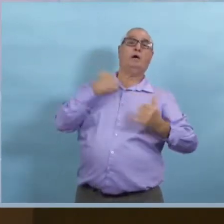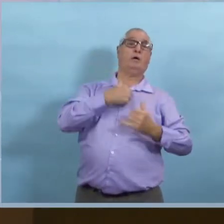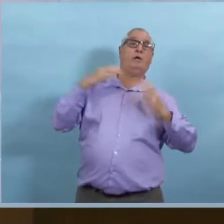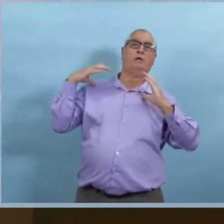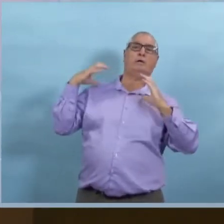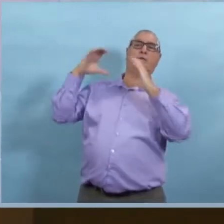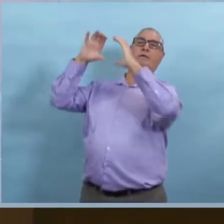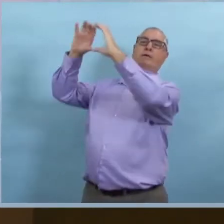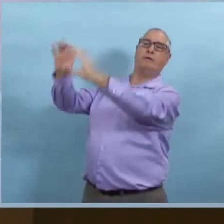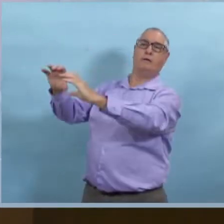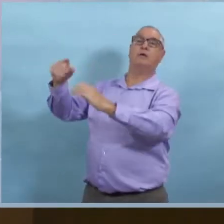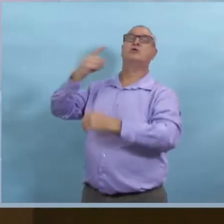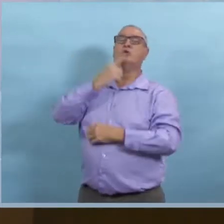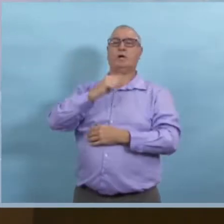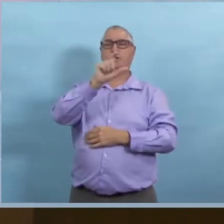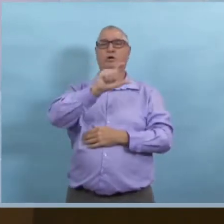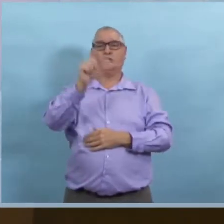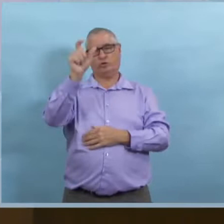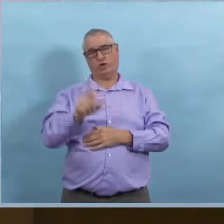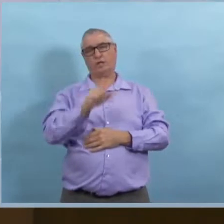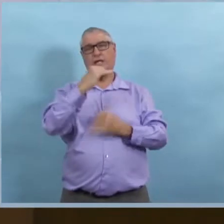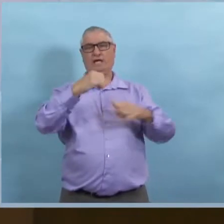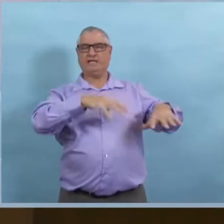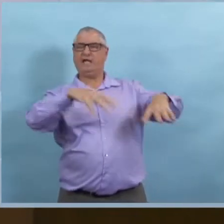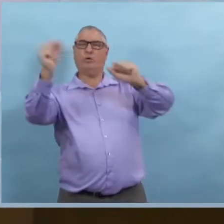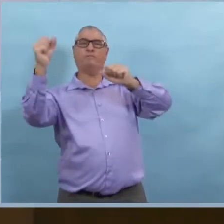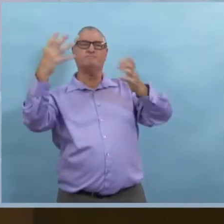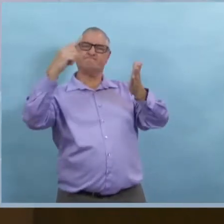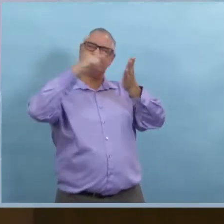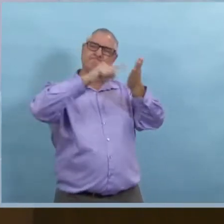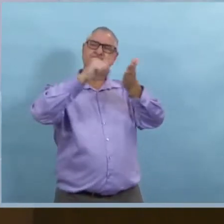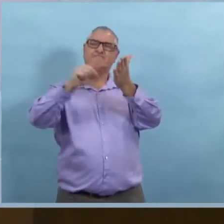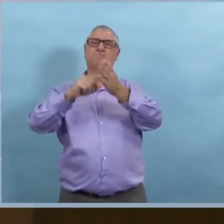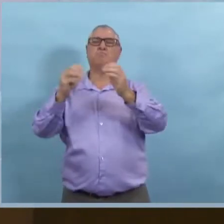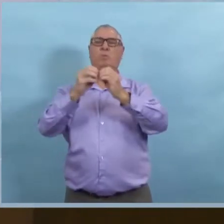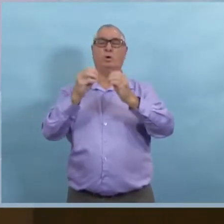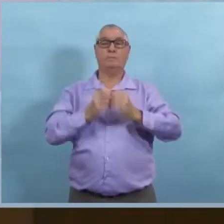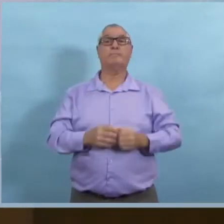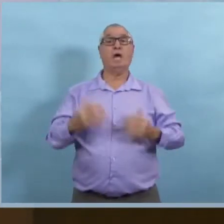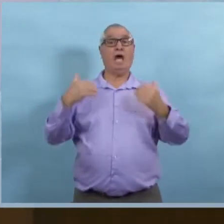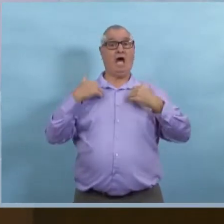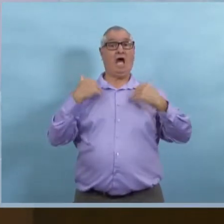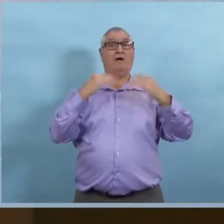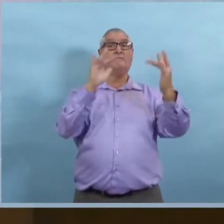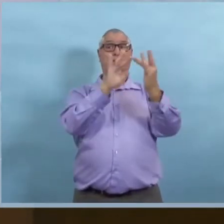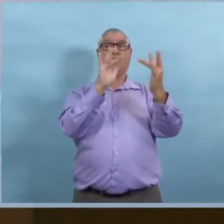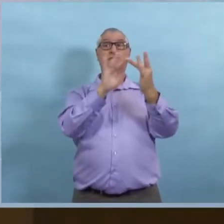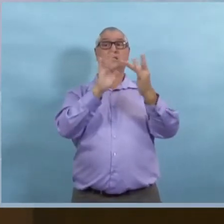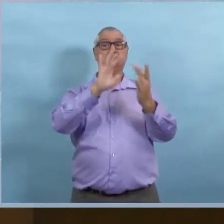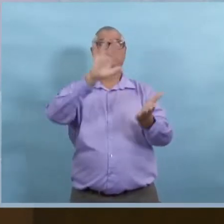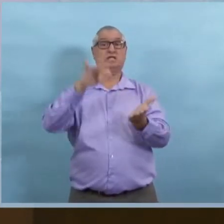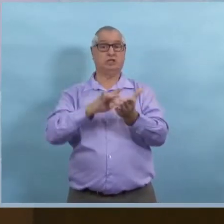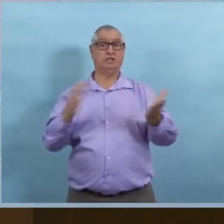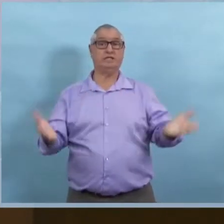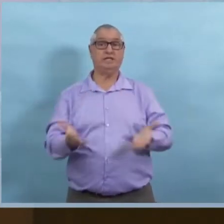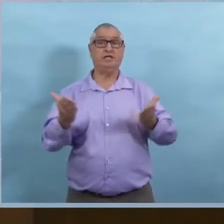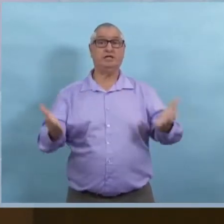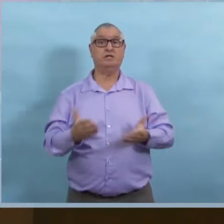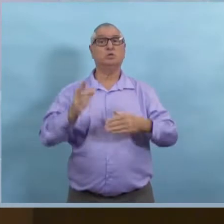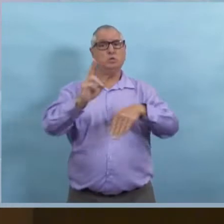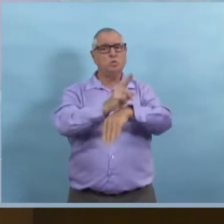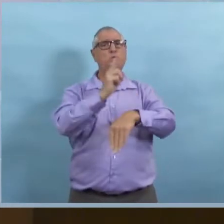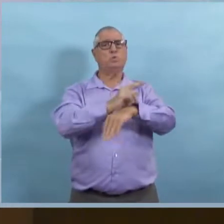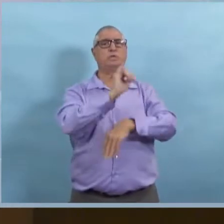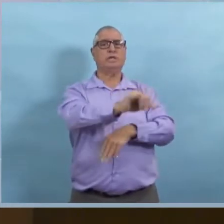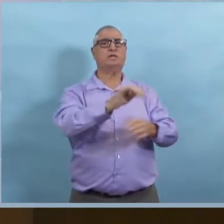intégré. Ils vont travailler avec les centres de contacts, la Croix-Canadienne et aussi d'autres